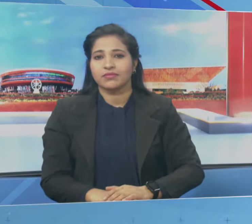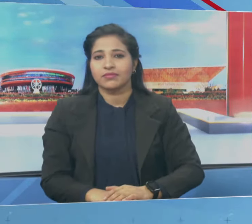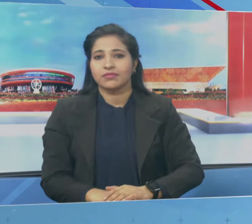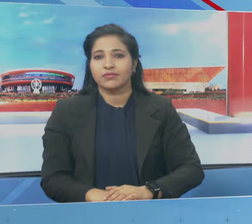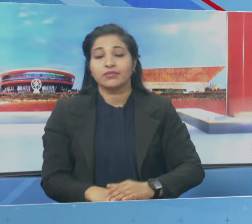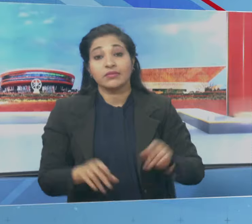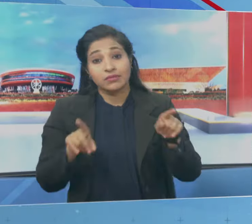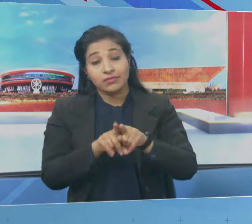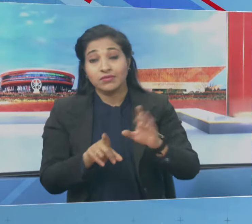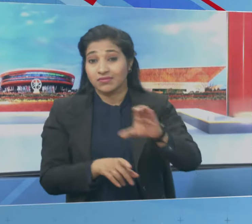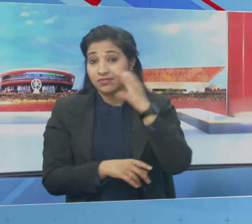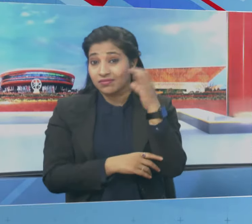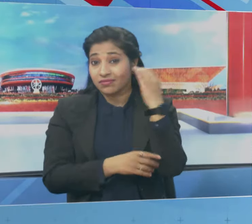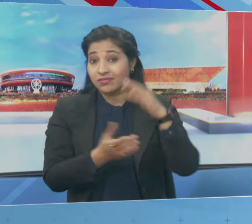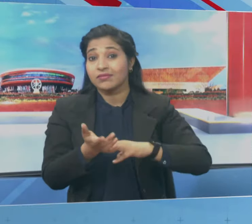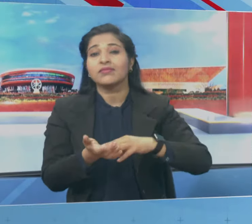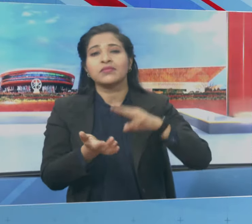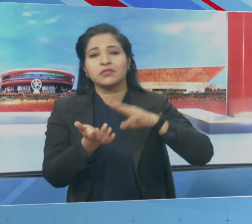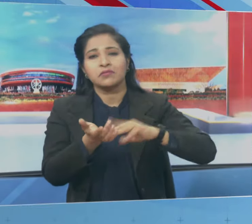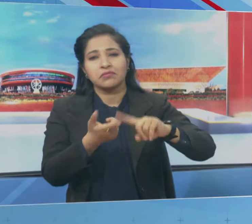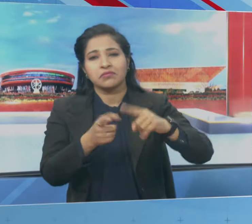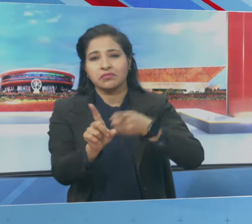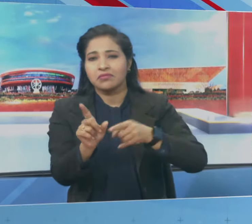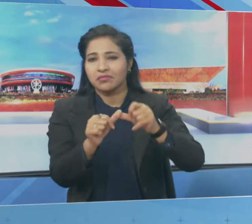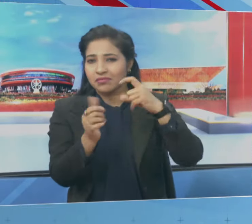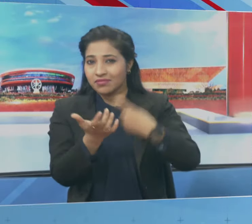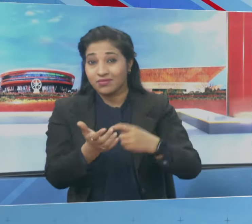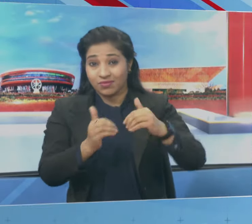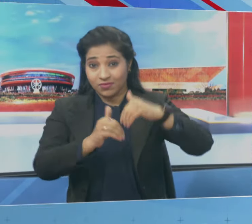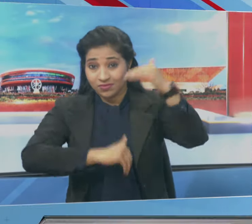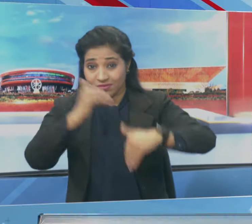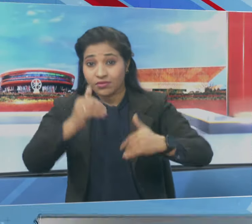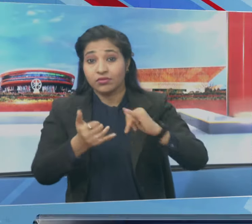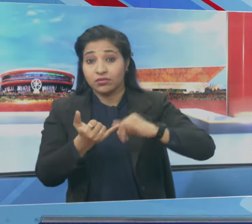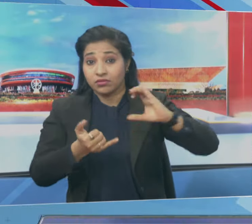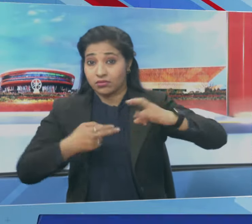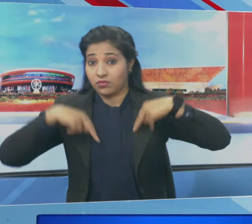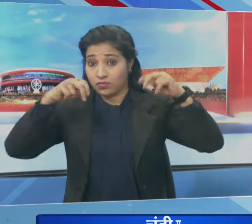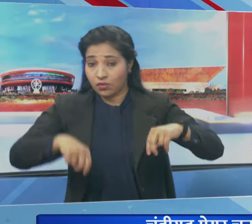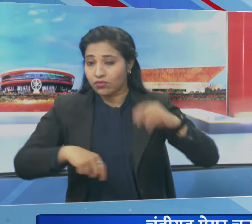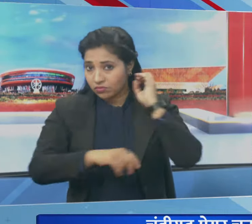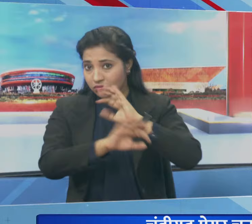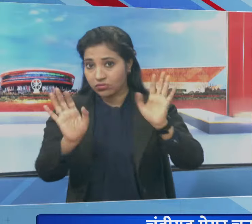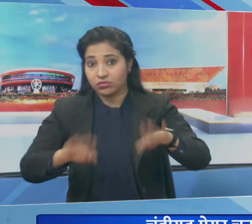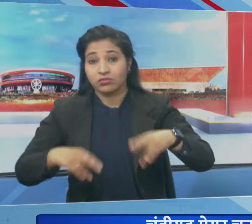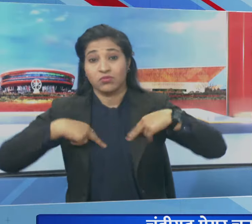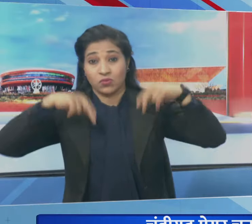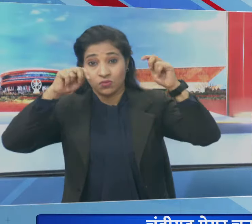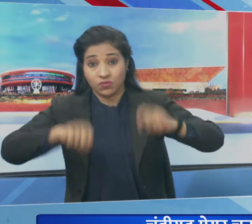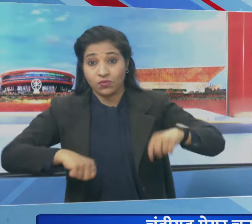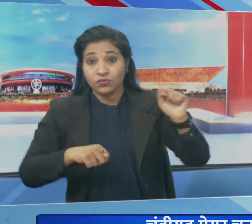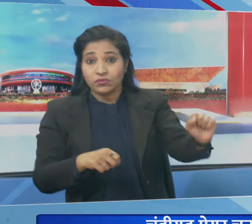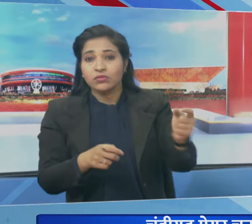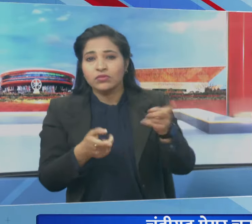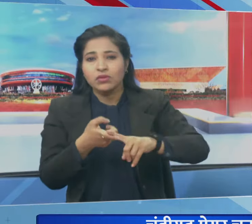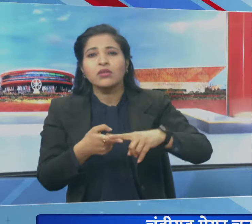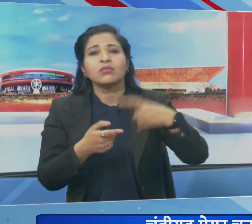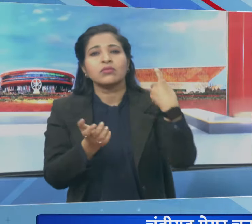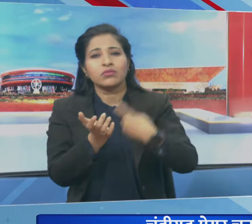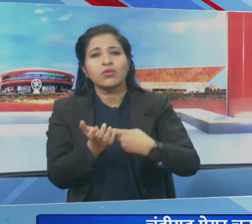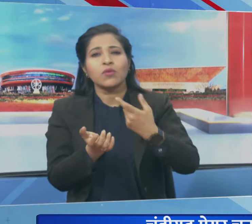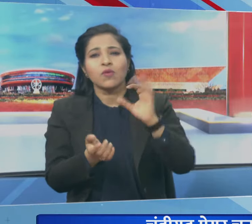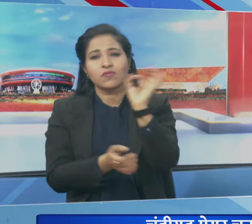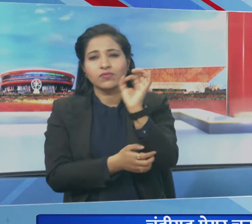वही चंडिगर्ड मेर चुनाव मामले पर भी आज सुप्रीम कोर्ट सुनवाई करेगा अदालत चंडिगर्ड मेर चुनाव के रिटर्निंग आफिसर